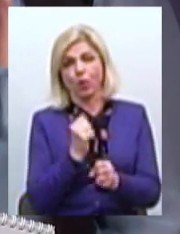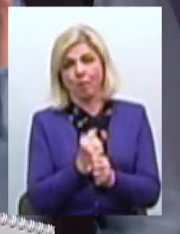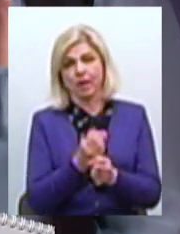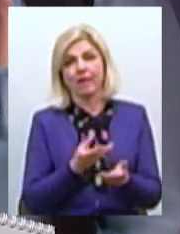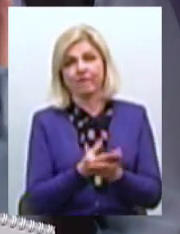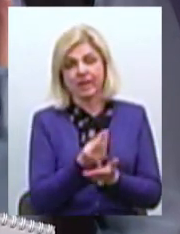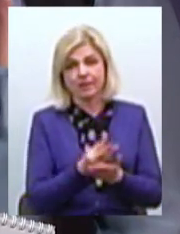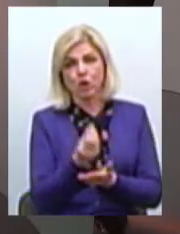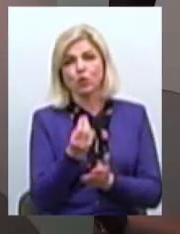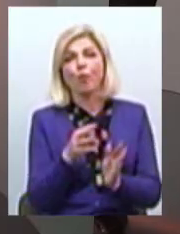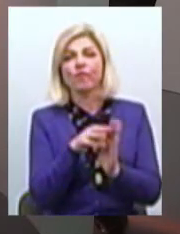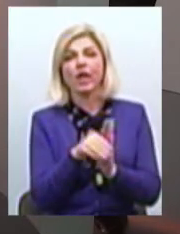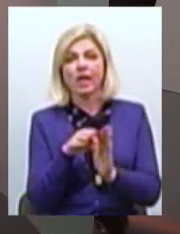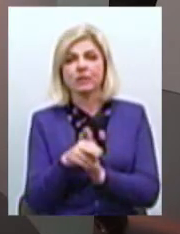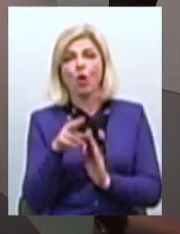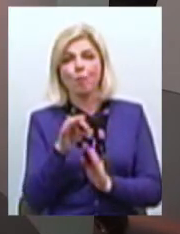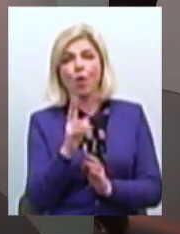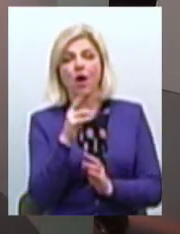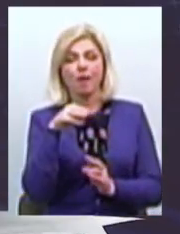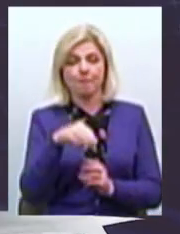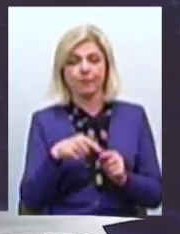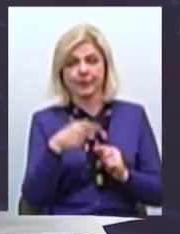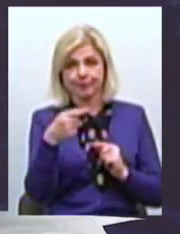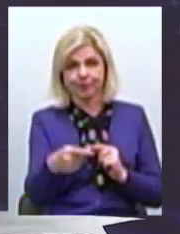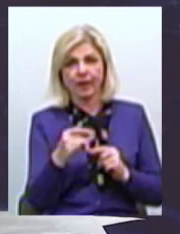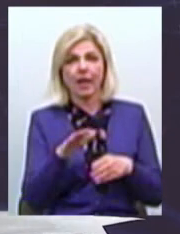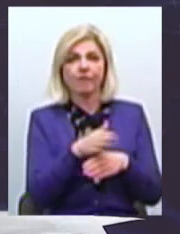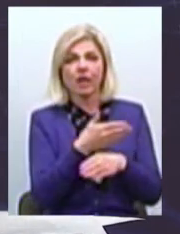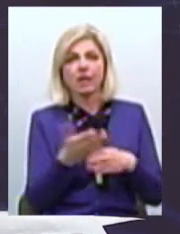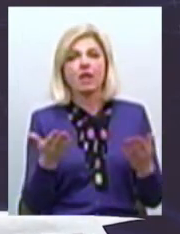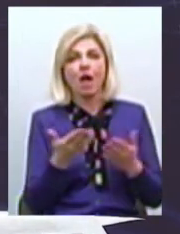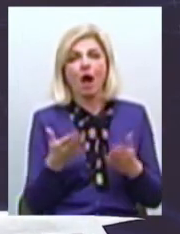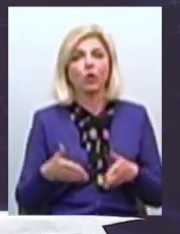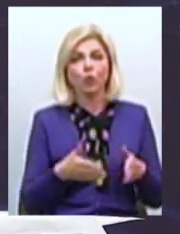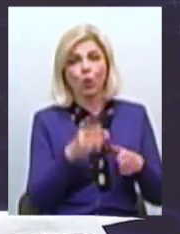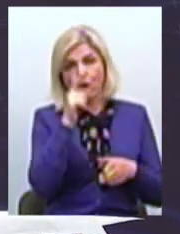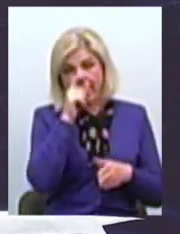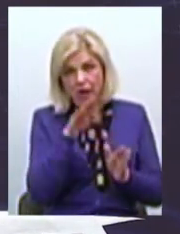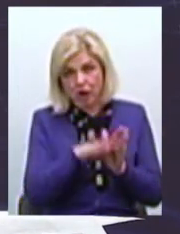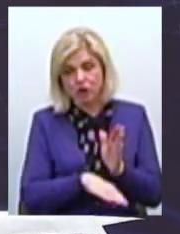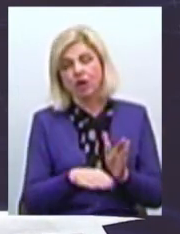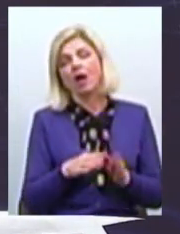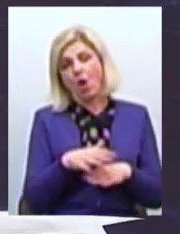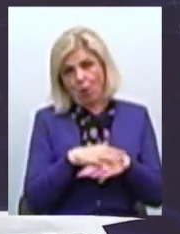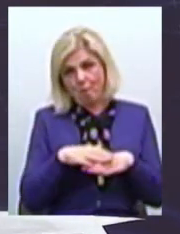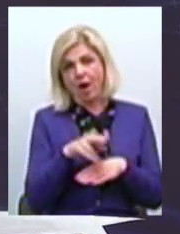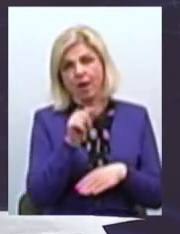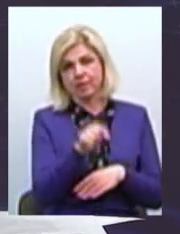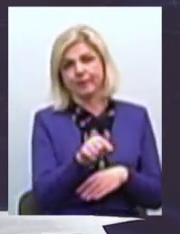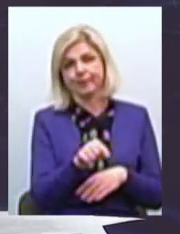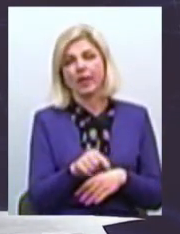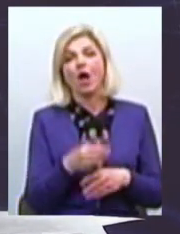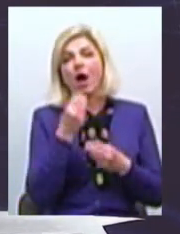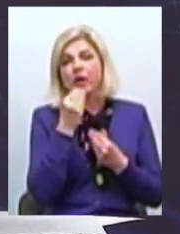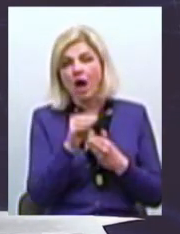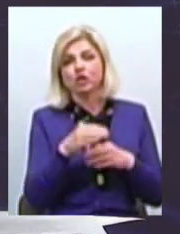Субвенції По кілометражу І по градації Яка дорога гірше Саме на громади Ніхто Краще ніж